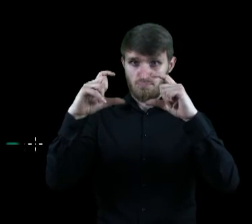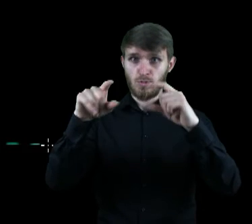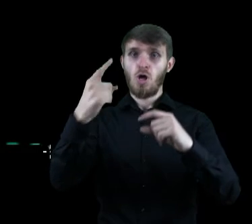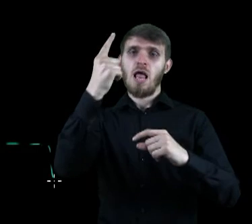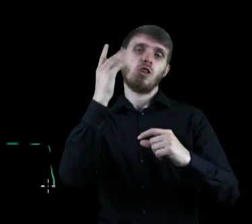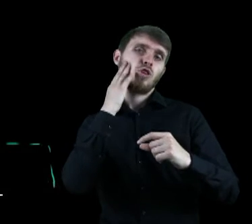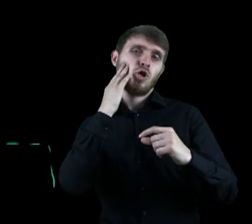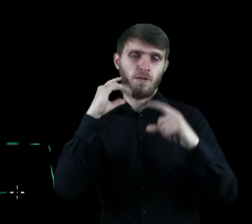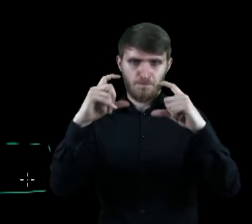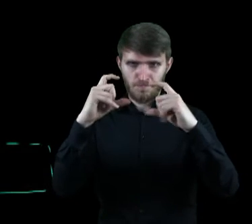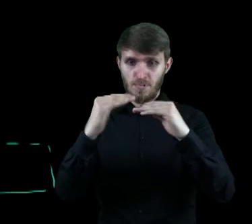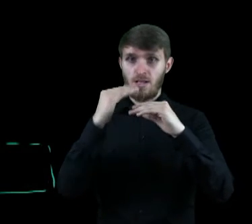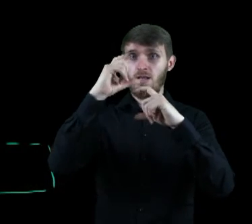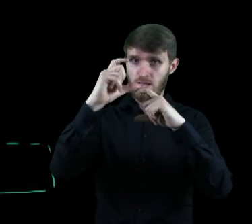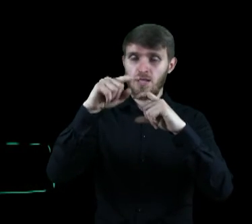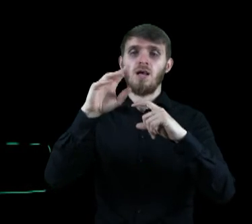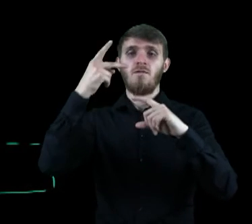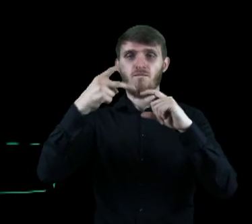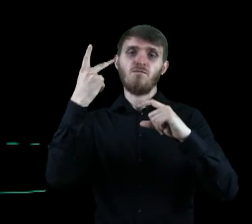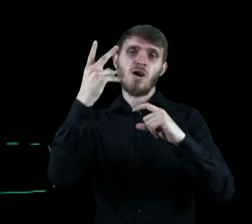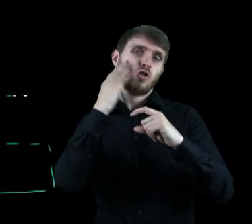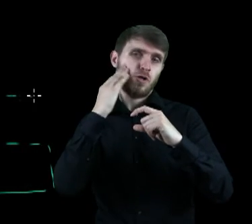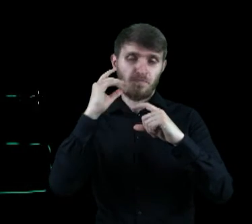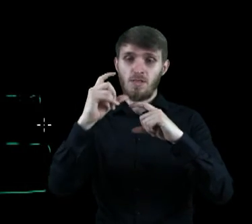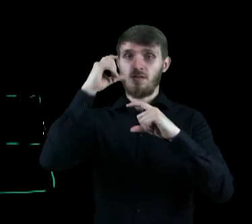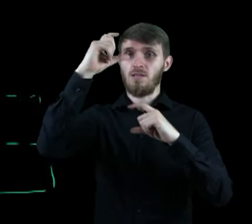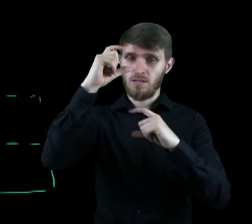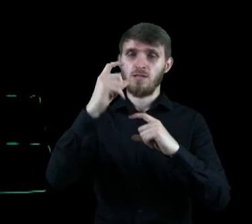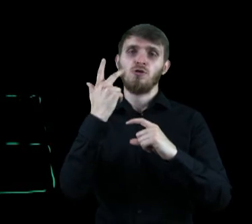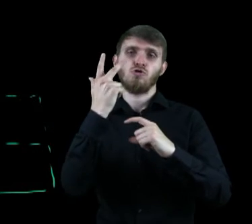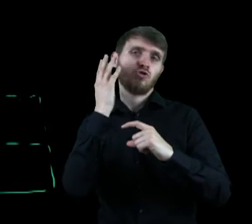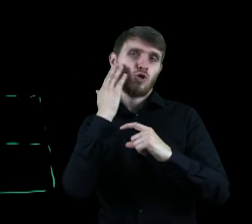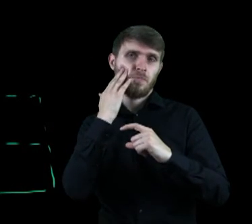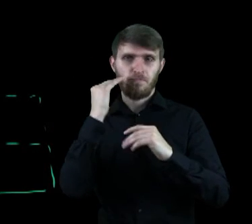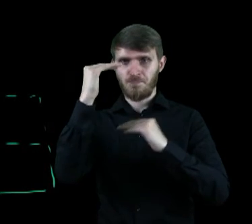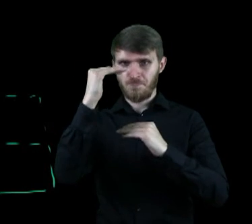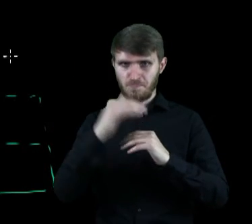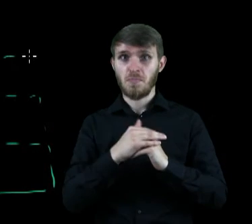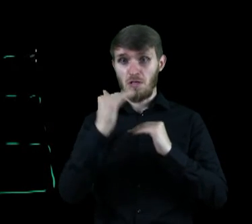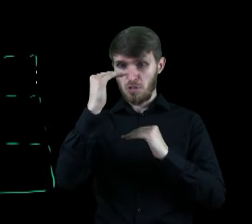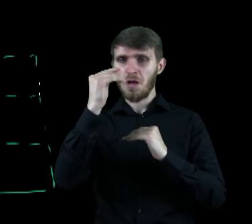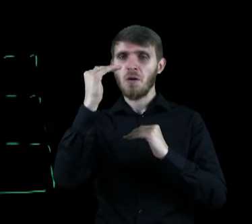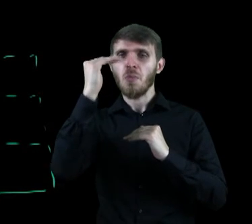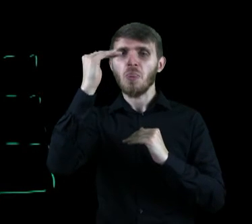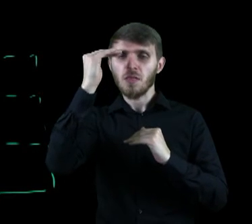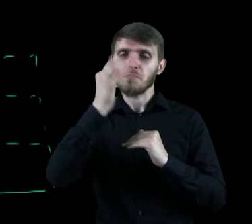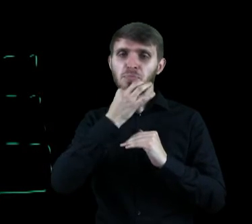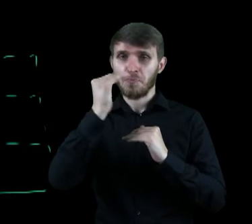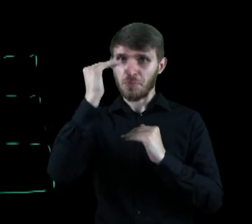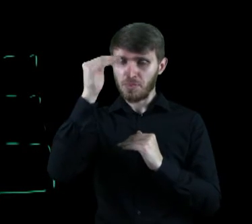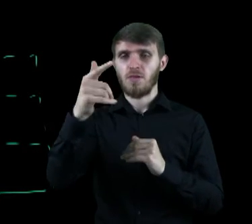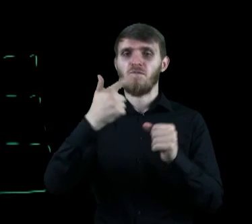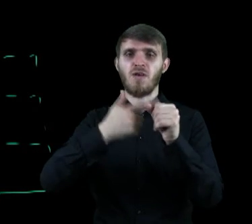to… 1 dolar to 2 dolary, a to… 3 dolary. Plus